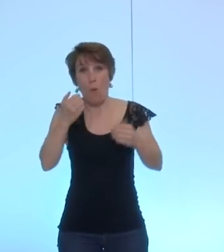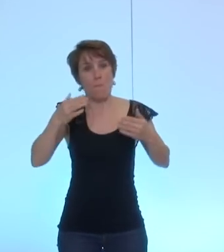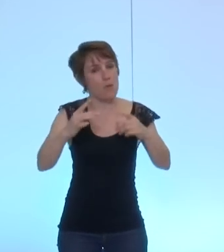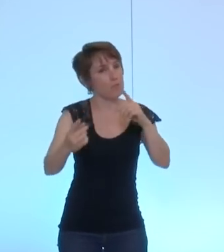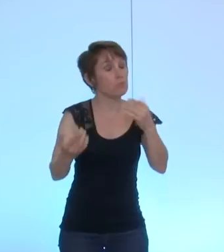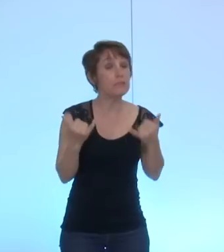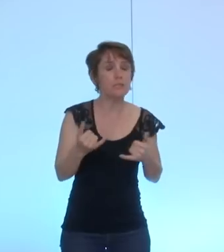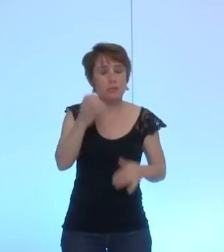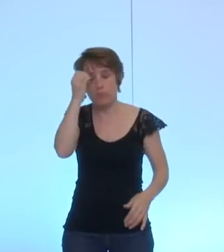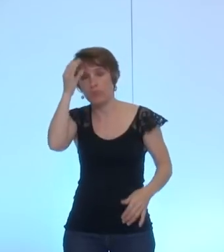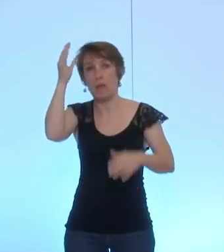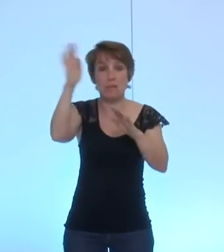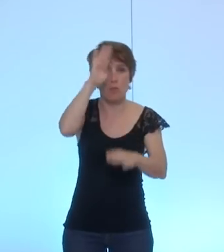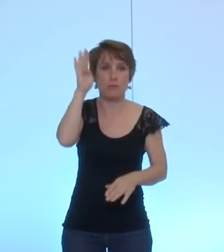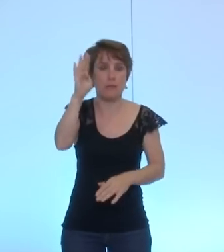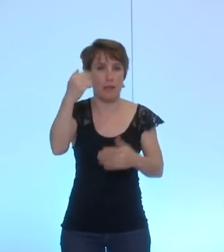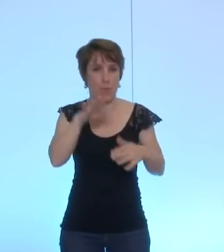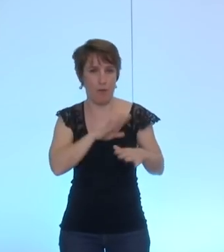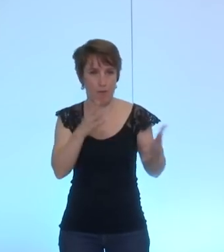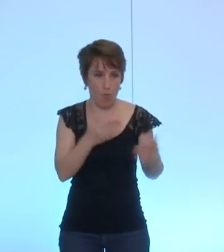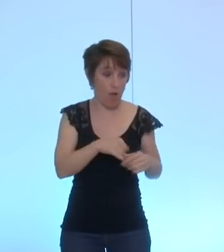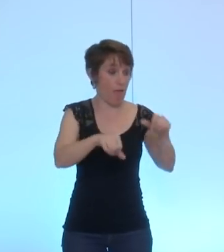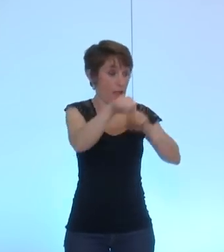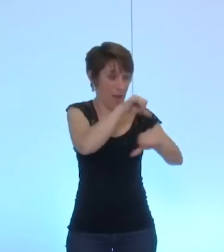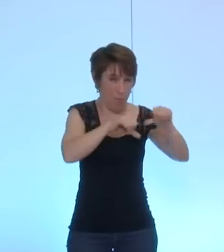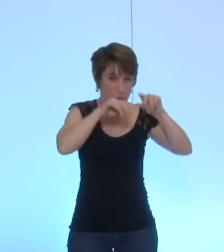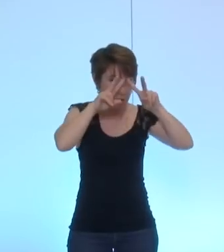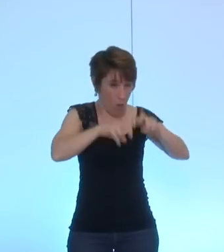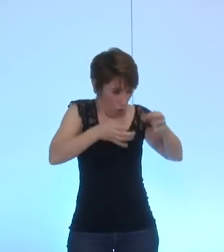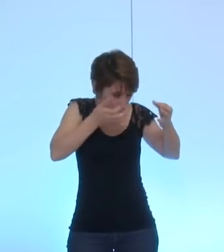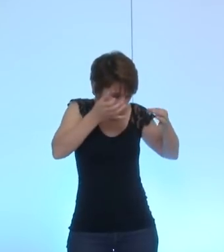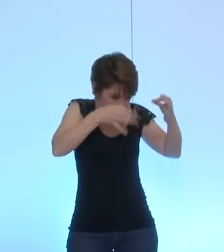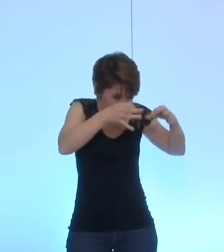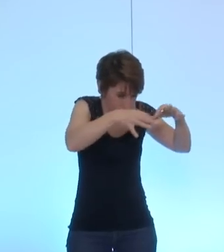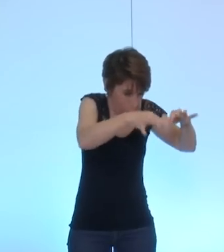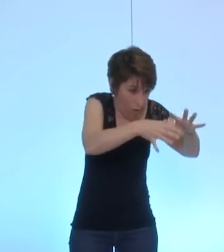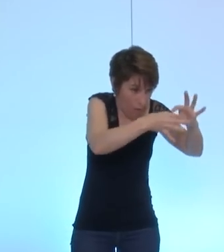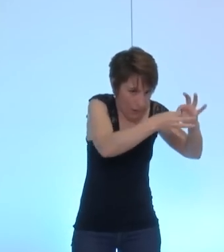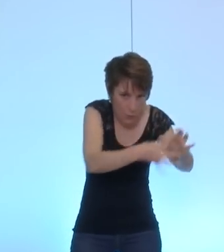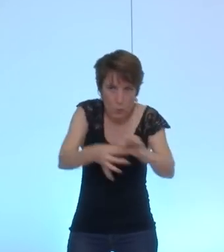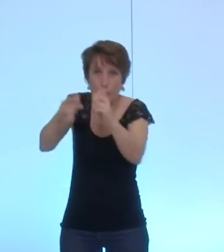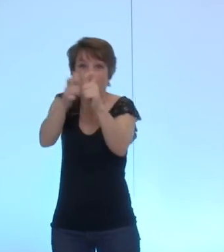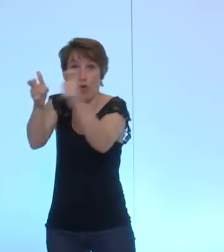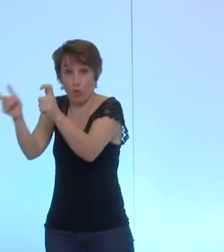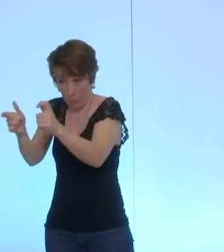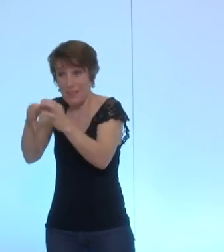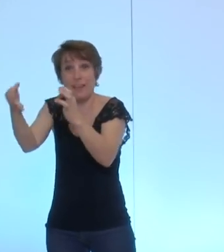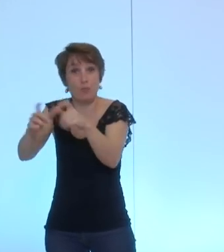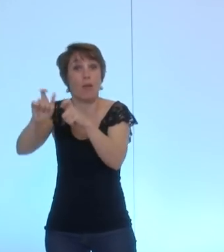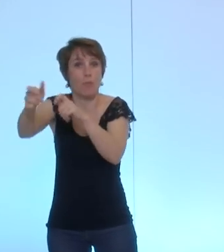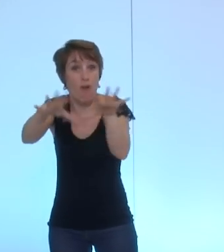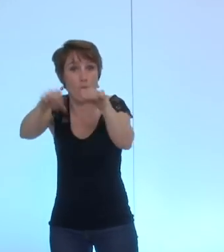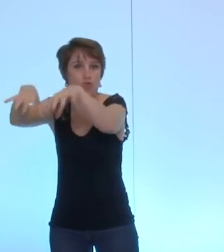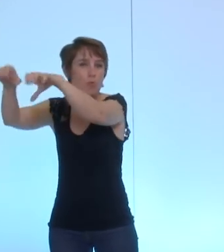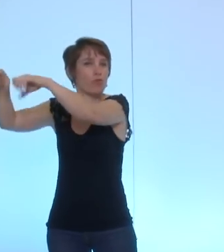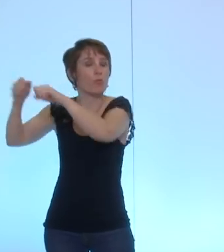technologie du laboratoire à l'entreprise et donc à l'emploi. C'est cette dynamique